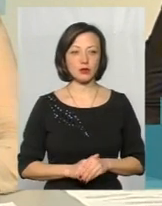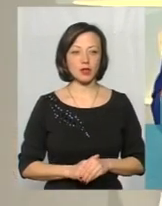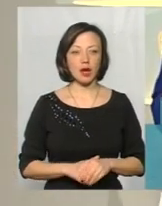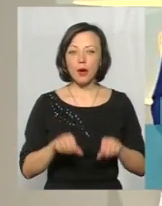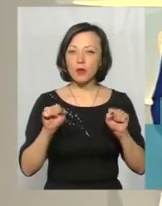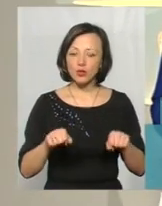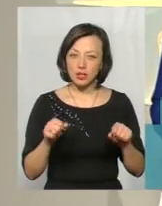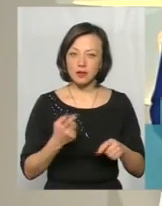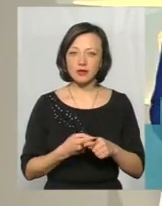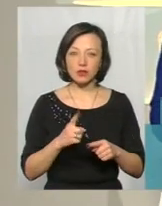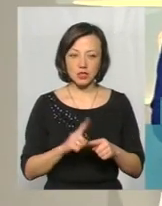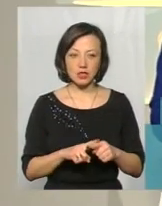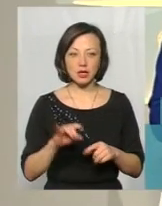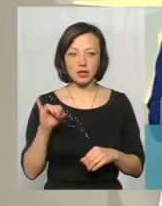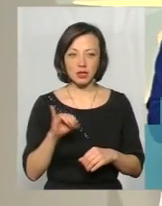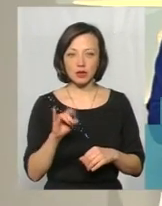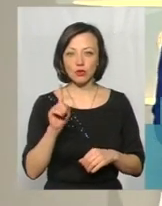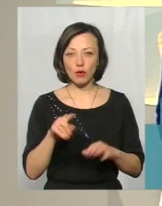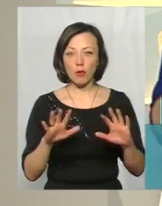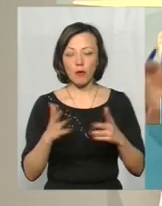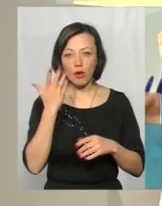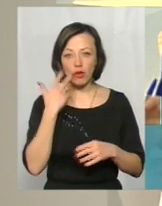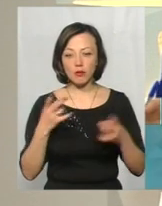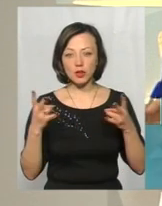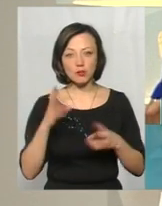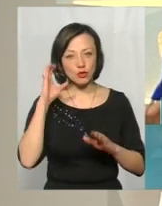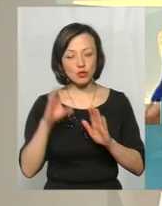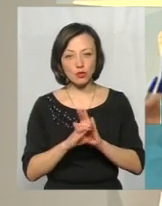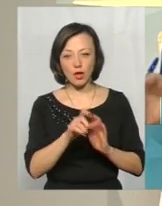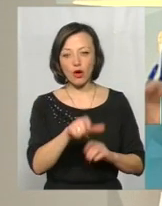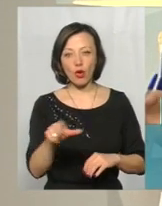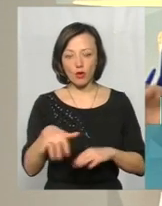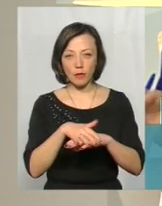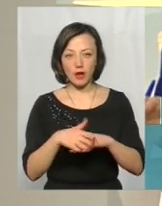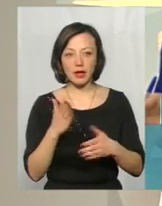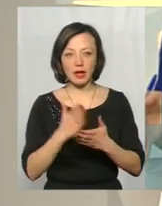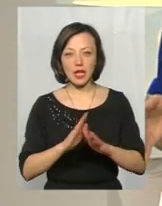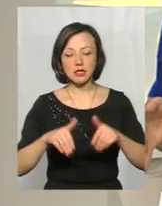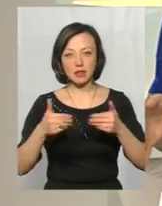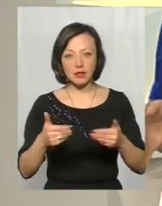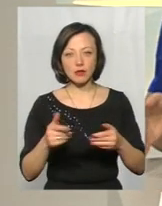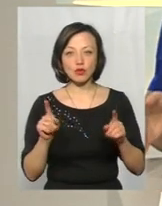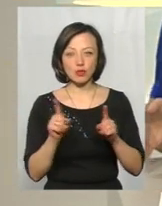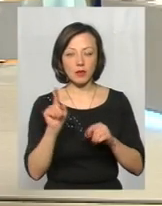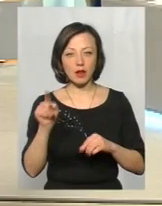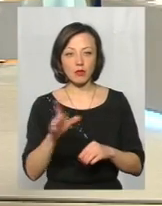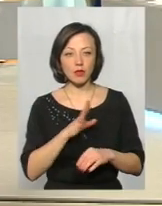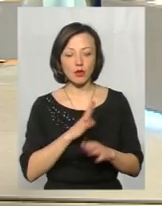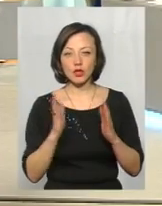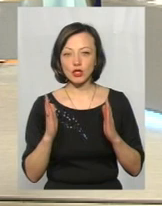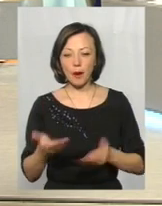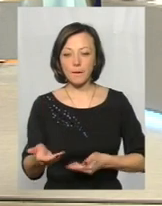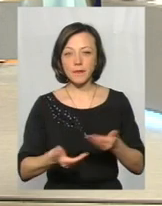можливо, це якраз той момент, коли потрібно дослухатись до громадськості, в них є ініціатива, аби там була лише